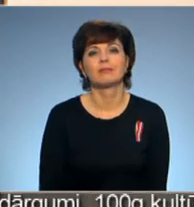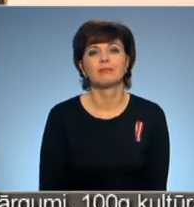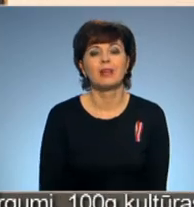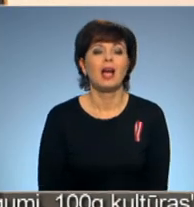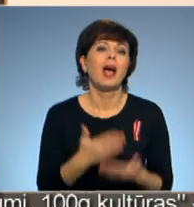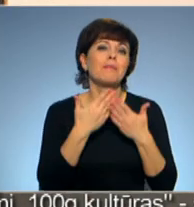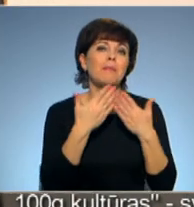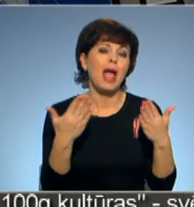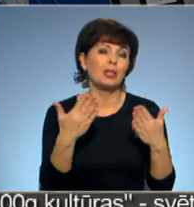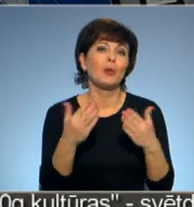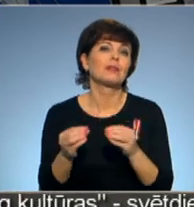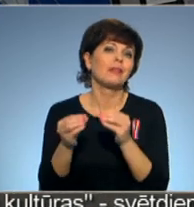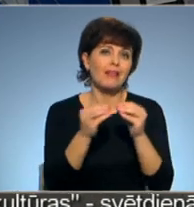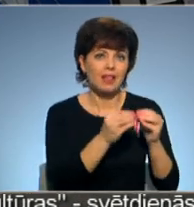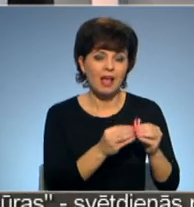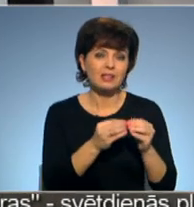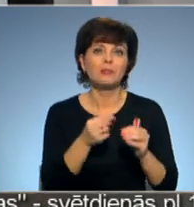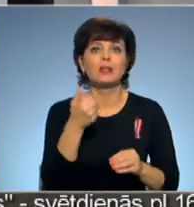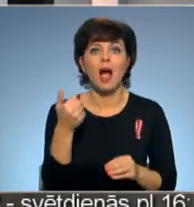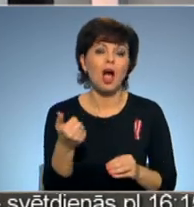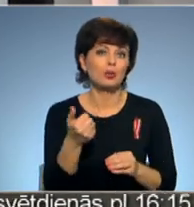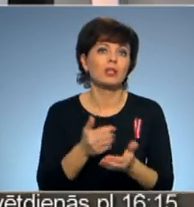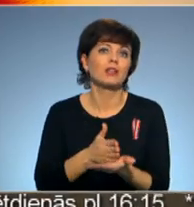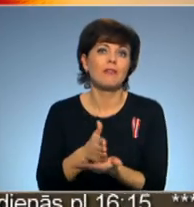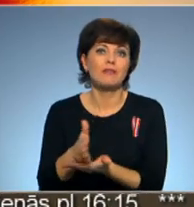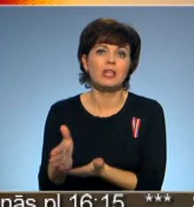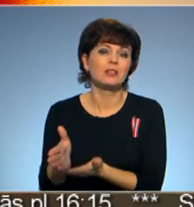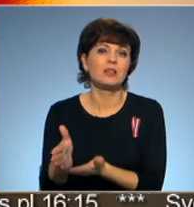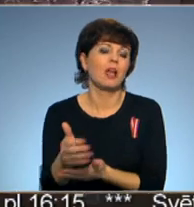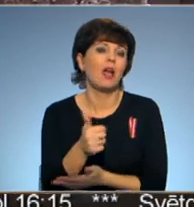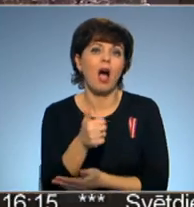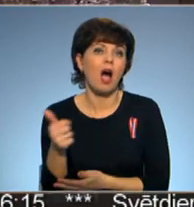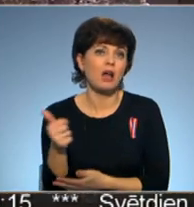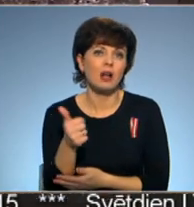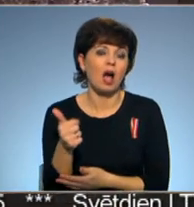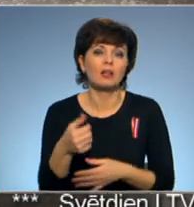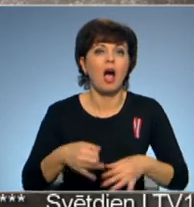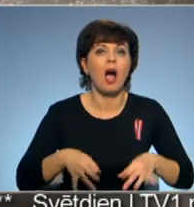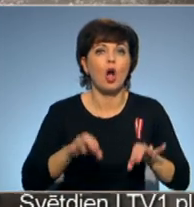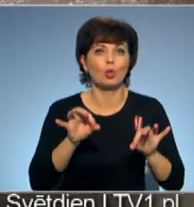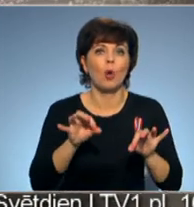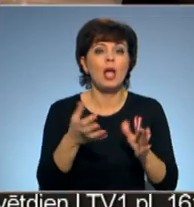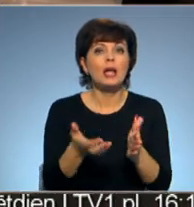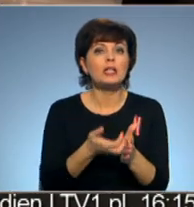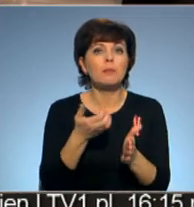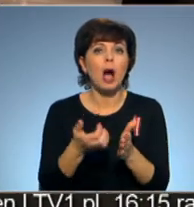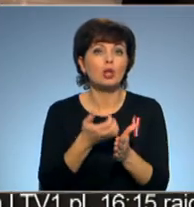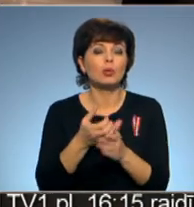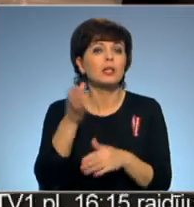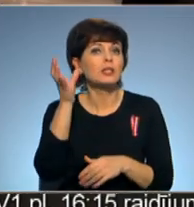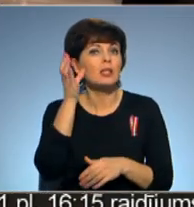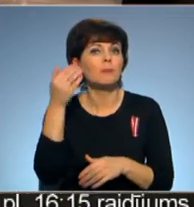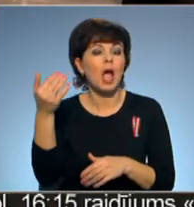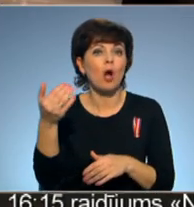Pēdējos desmit gados šis virziens ir ārkārtīgi aktuāls, izmantot zinātnieku